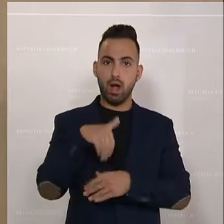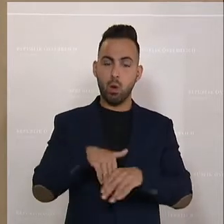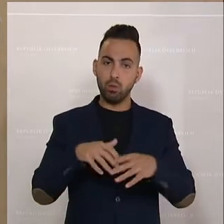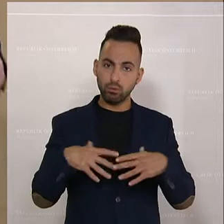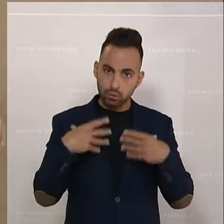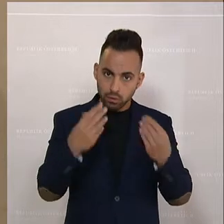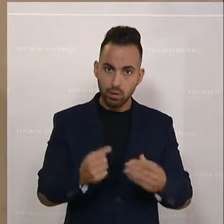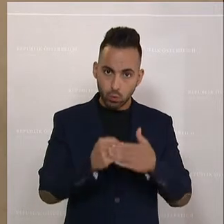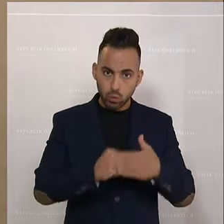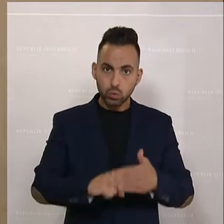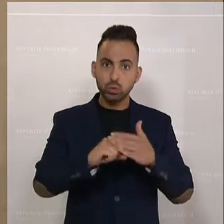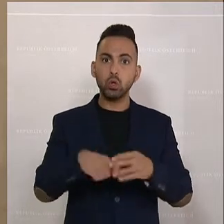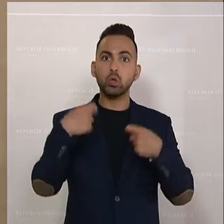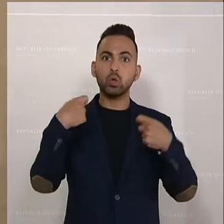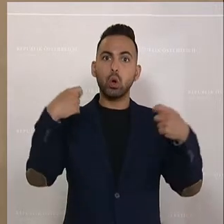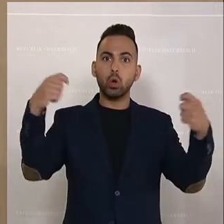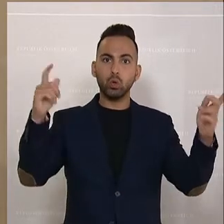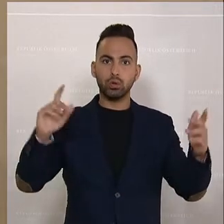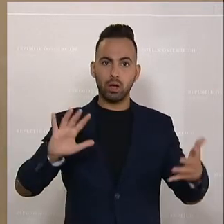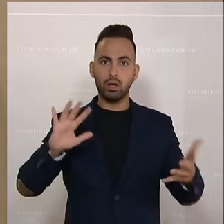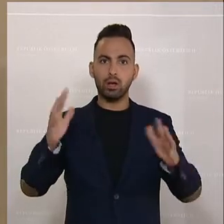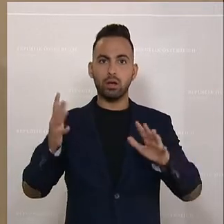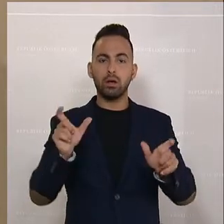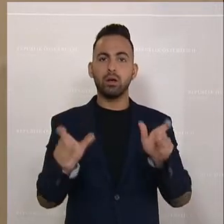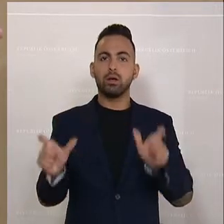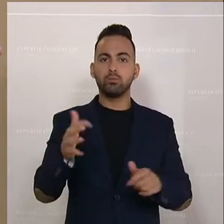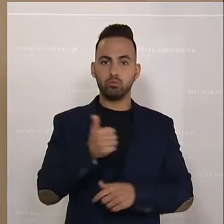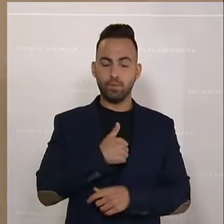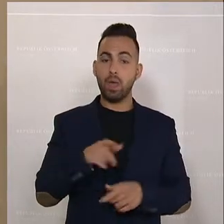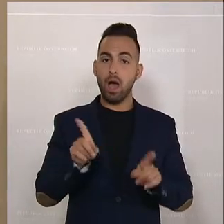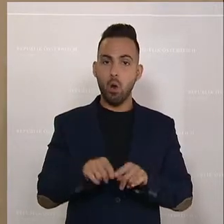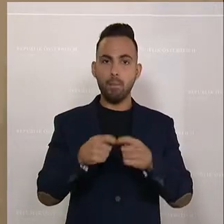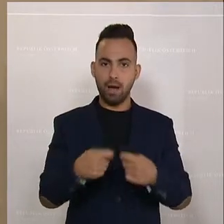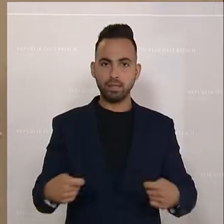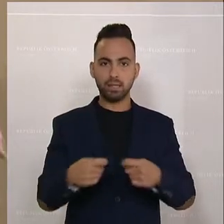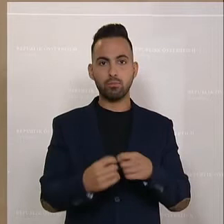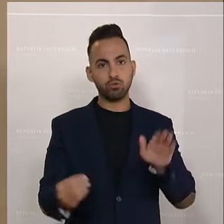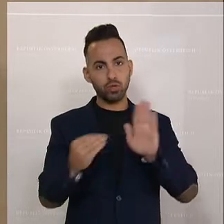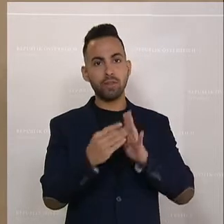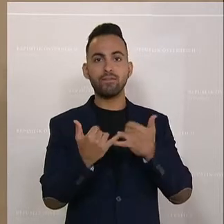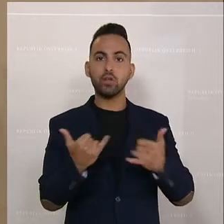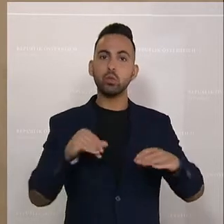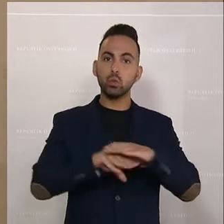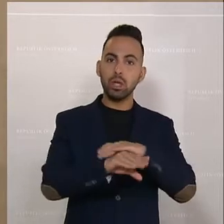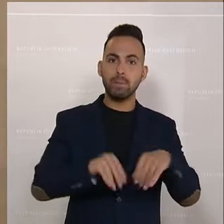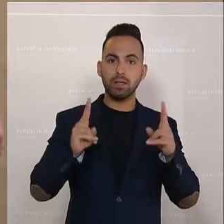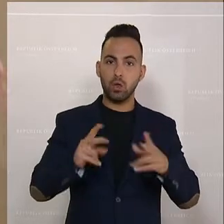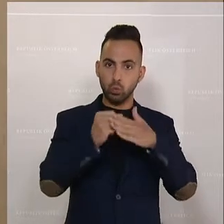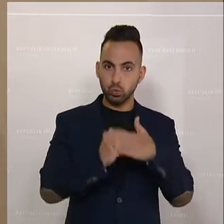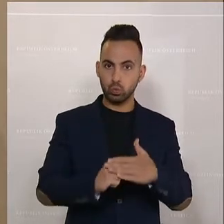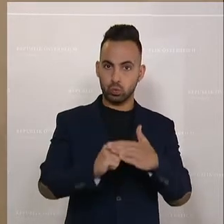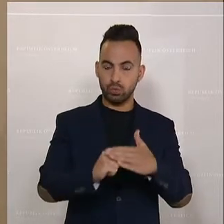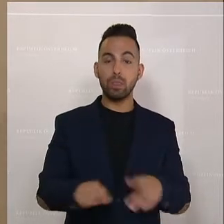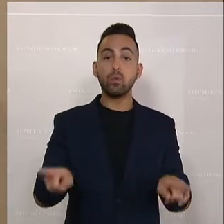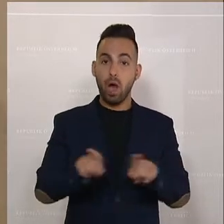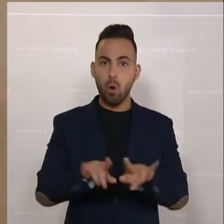unterstützen, über diese Teuerungswelle zu kommen. Und auf der anderen Seite Maßnahmen, die auch Unternehmen dabei unterstützen. Und dann haben